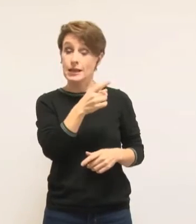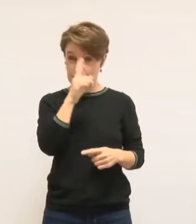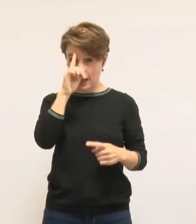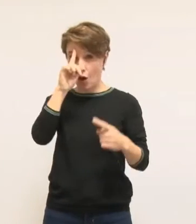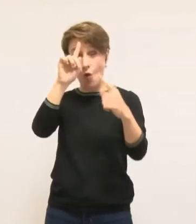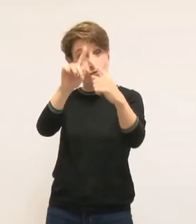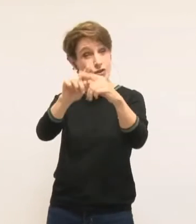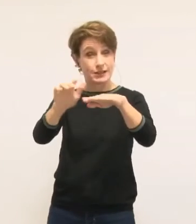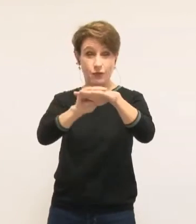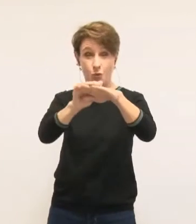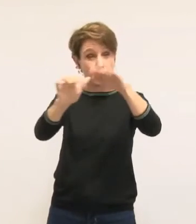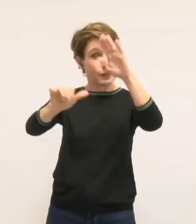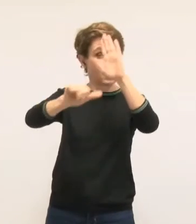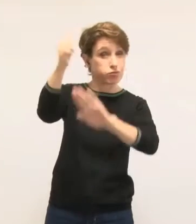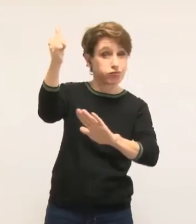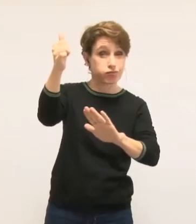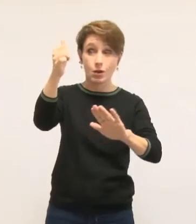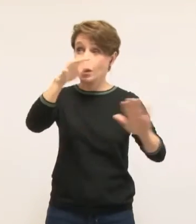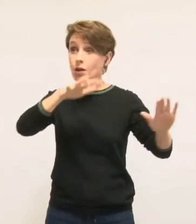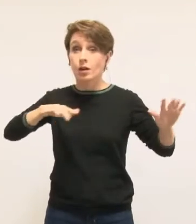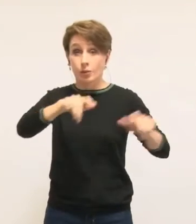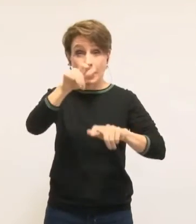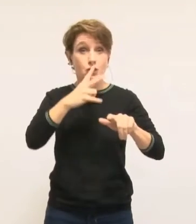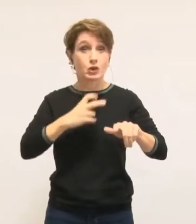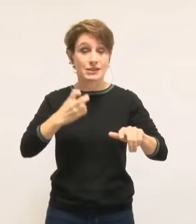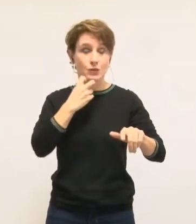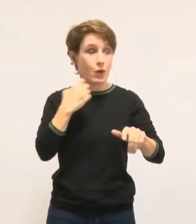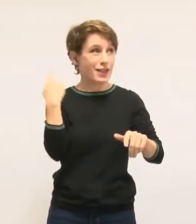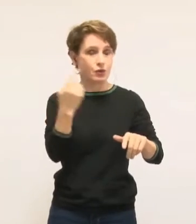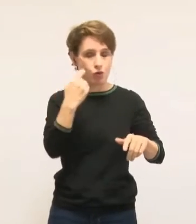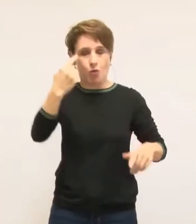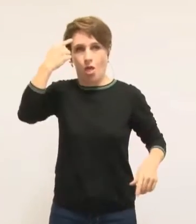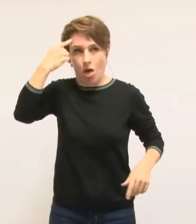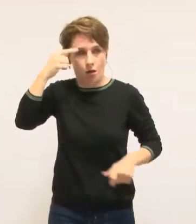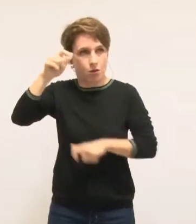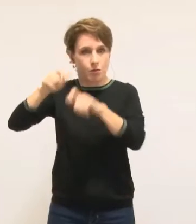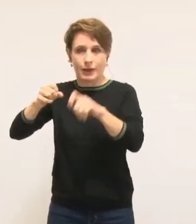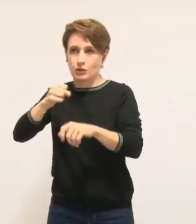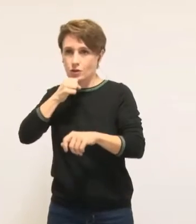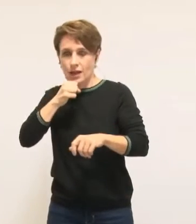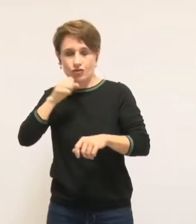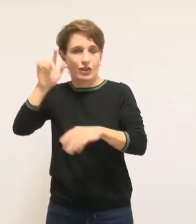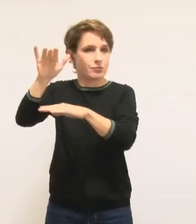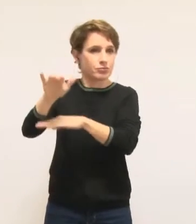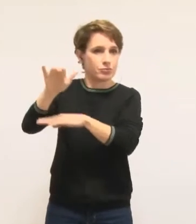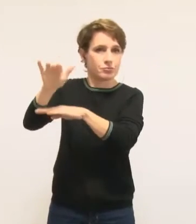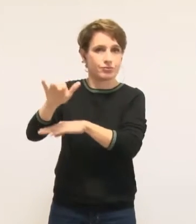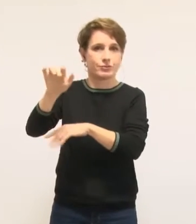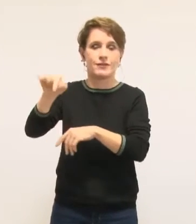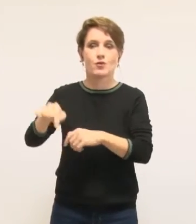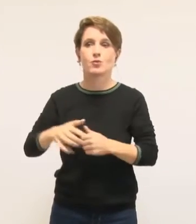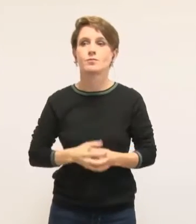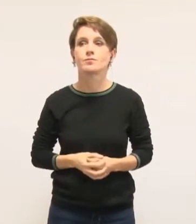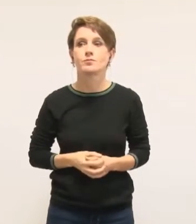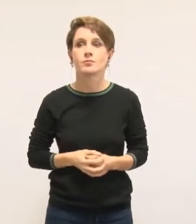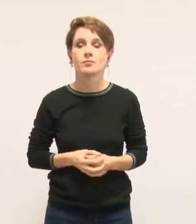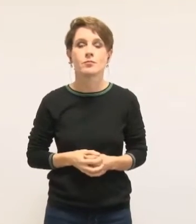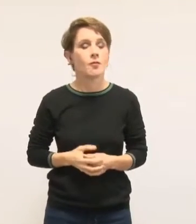préoccupation partagée par les grenobloises et grenoblois de tous âges. Nous ne pouvons